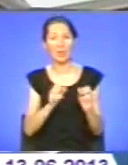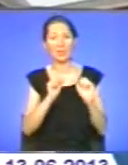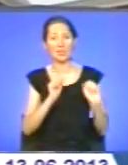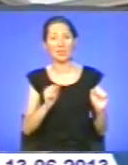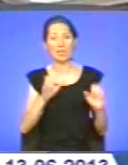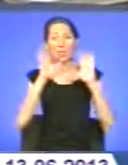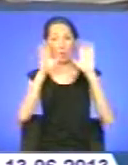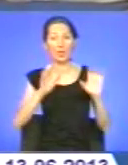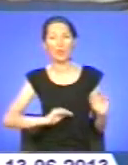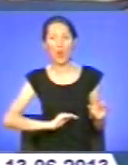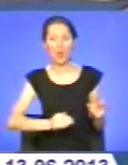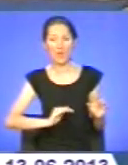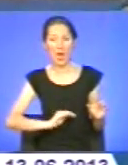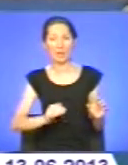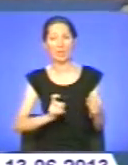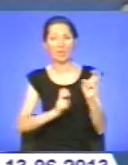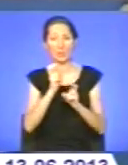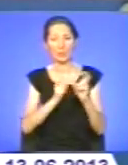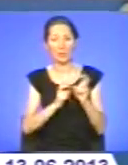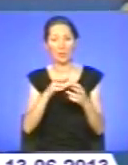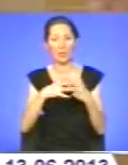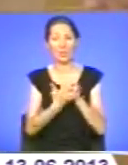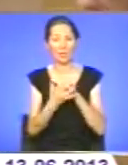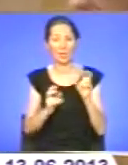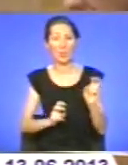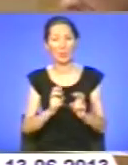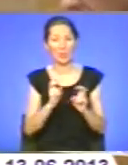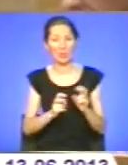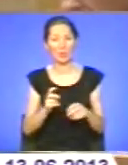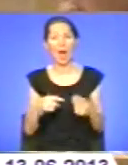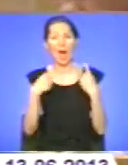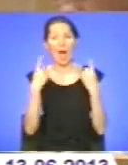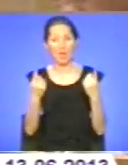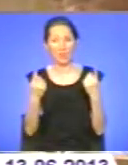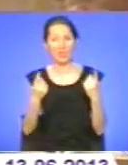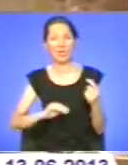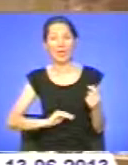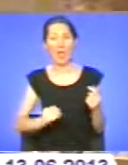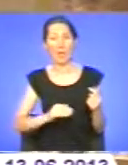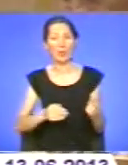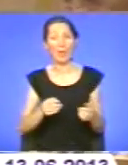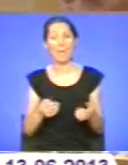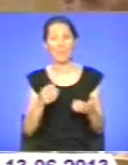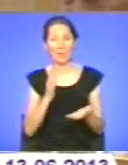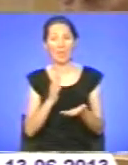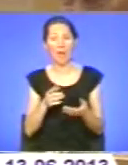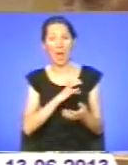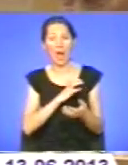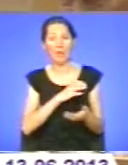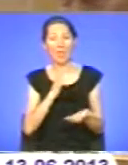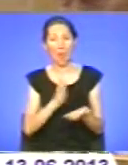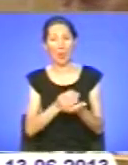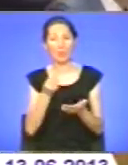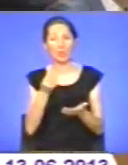сільськогосподарські підприємства, стверджують юристи. Адже великі агрохолдинги міцно стоять на ногах, мають фінансовий ресурс і